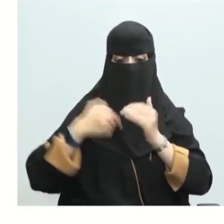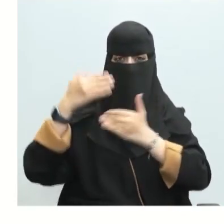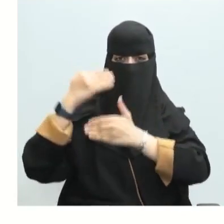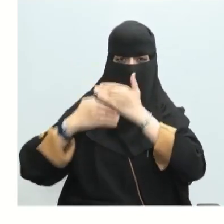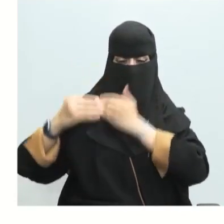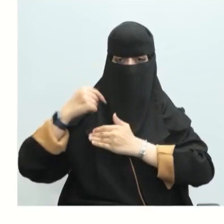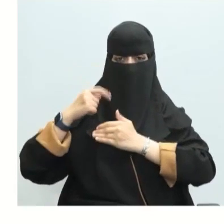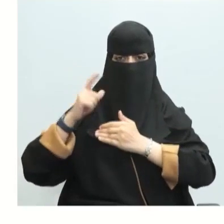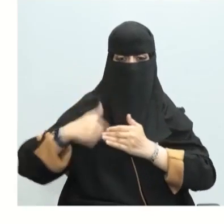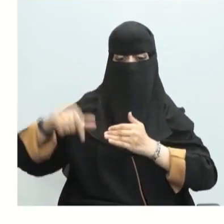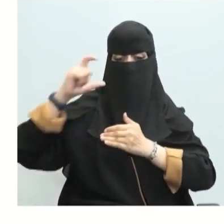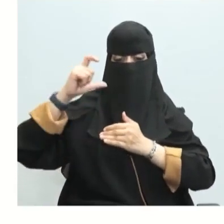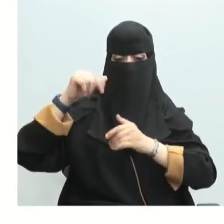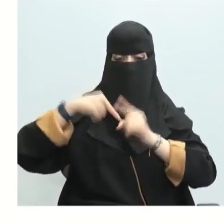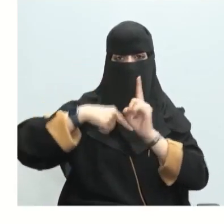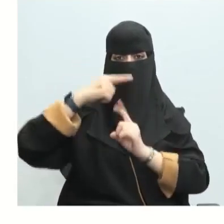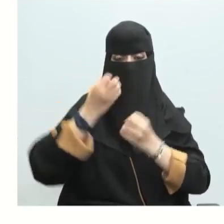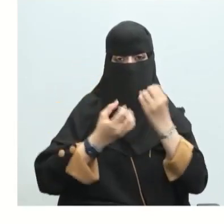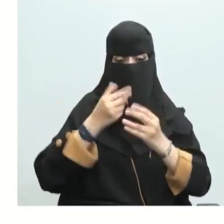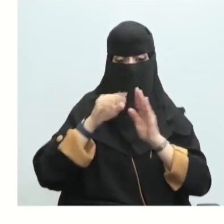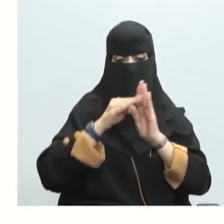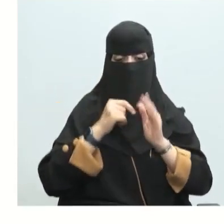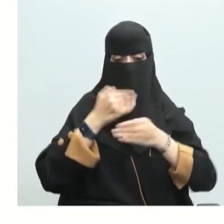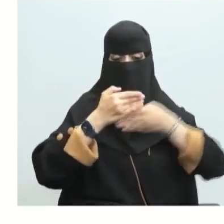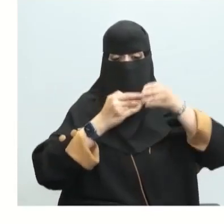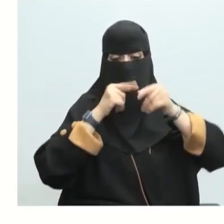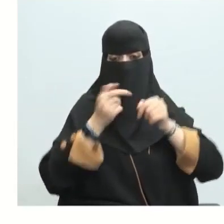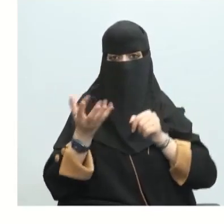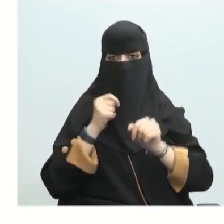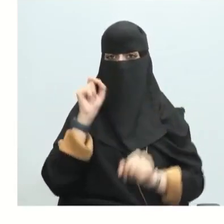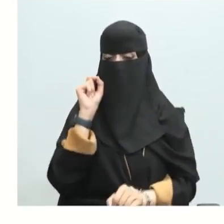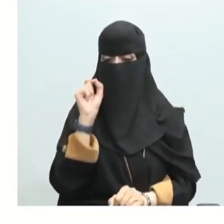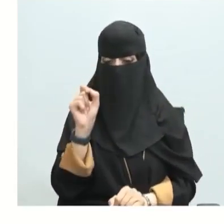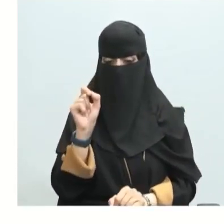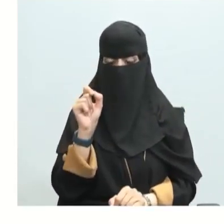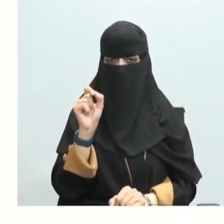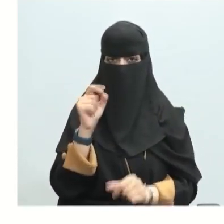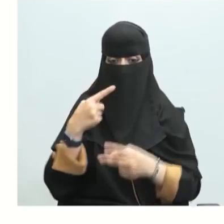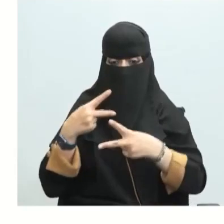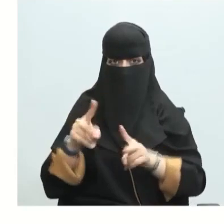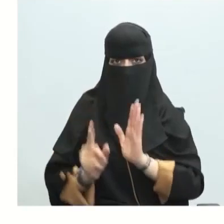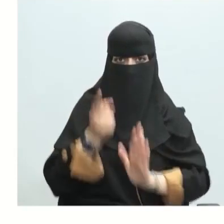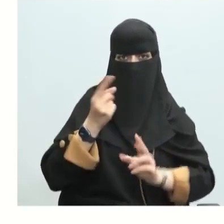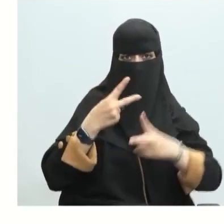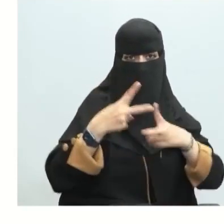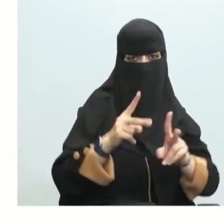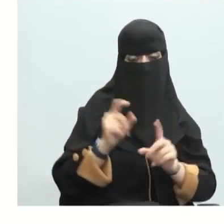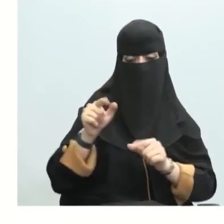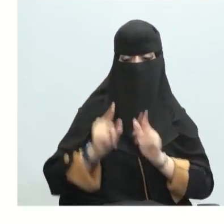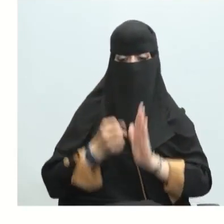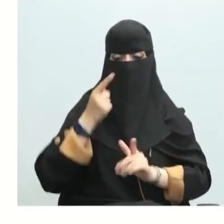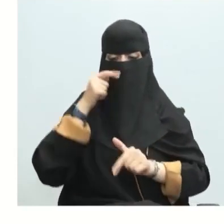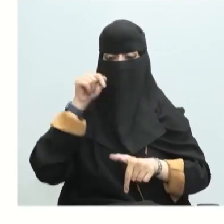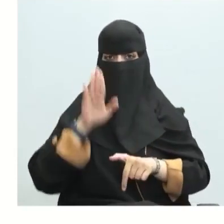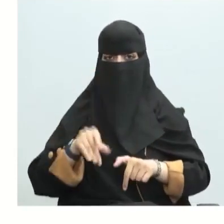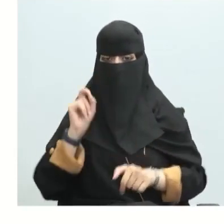التدريج لقيم حرارة التكوين للمركبات إذا أخذنا الصفر كنقطة بداية نحن قلنا أن